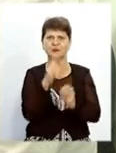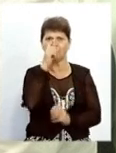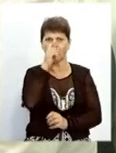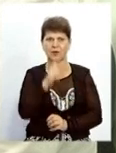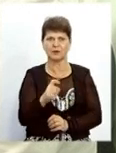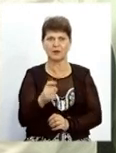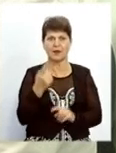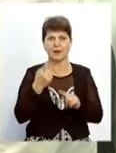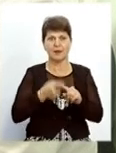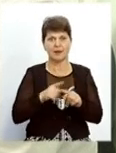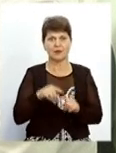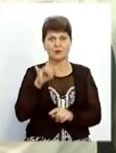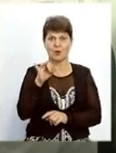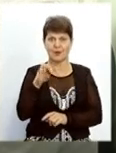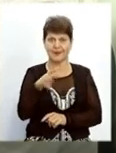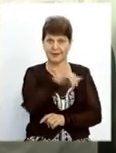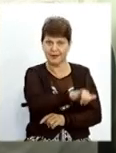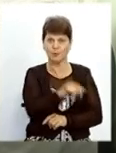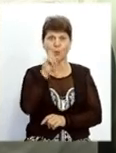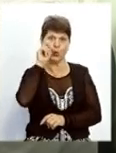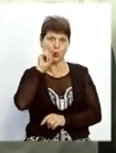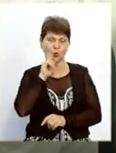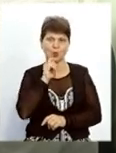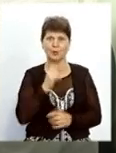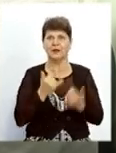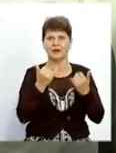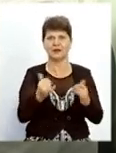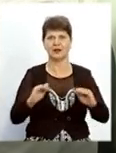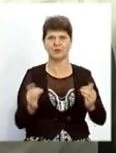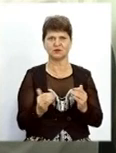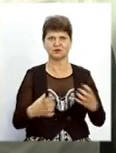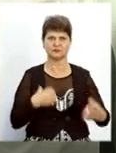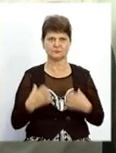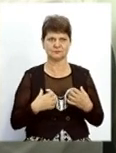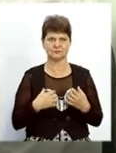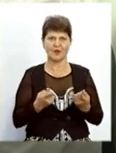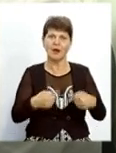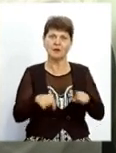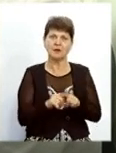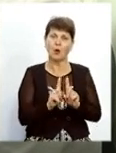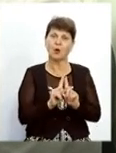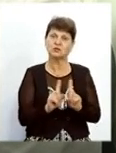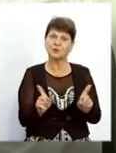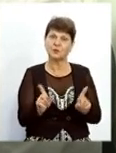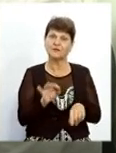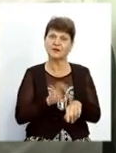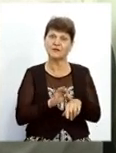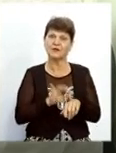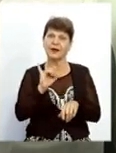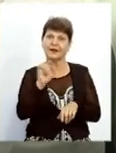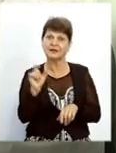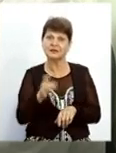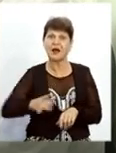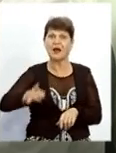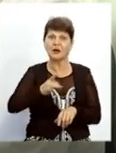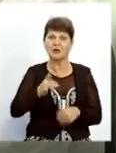зручніше в тому смислі, що для них менше турбот. Особливо, якщо це хворі з району, і їм треба